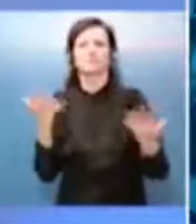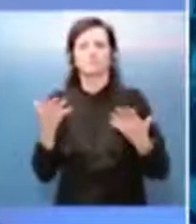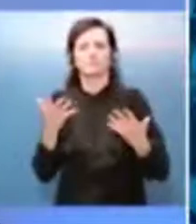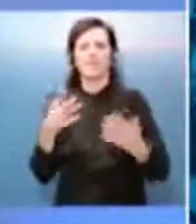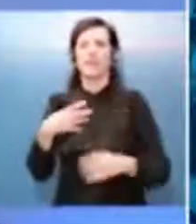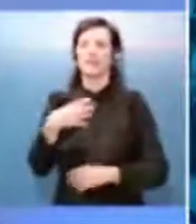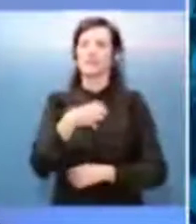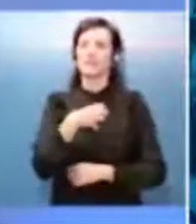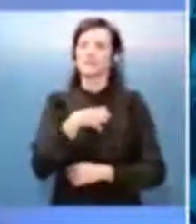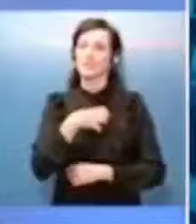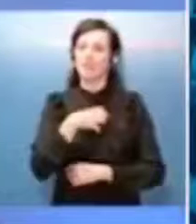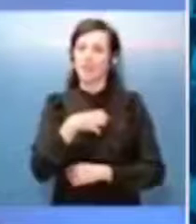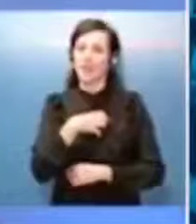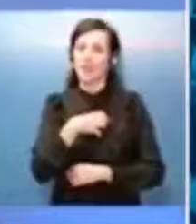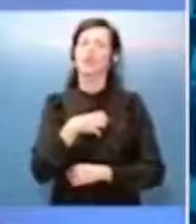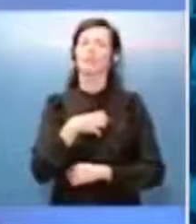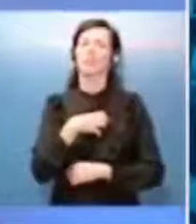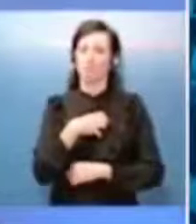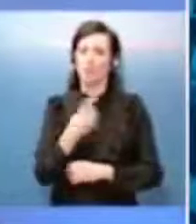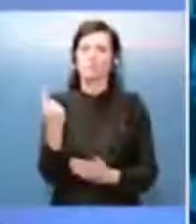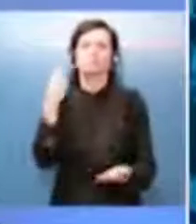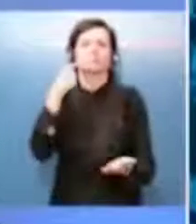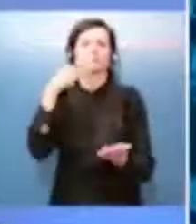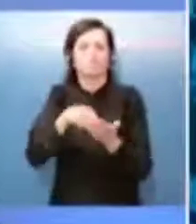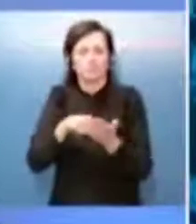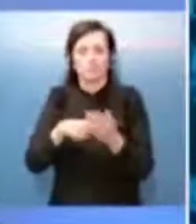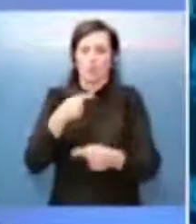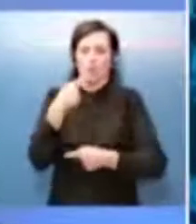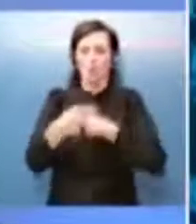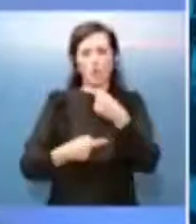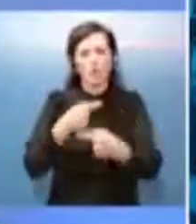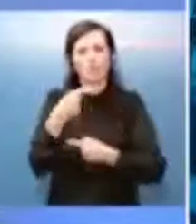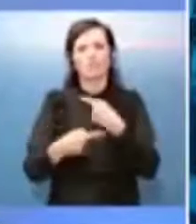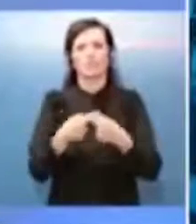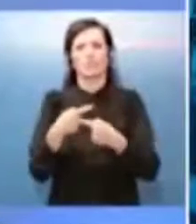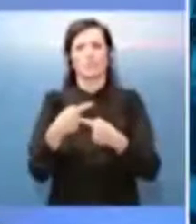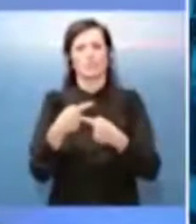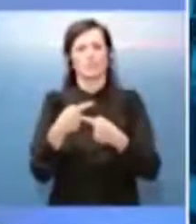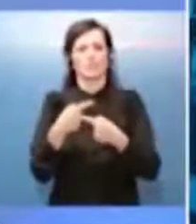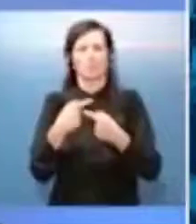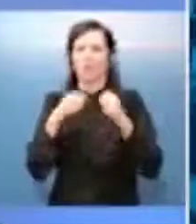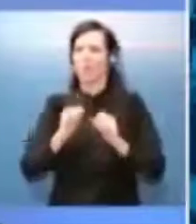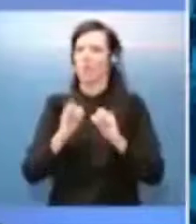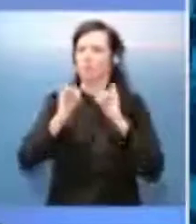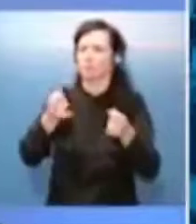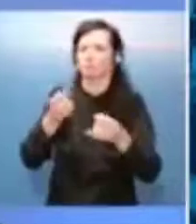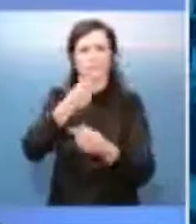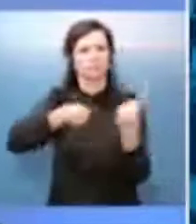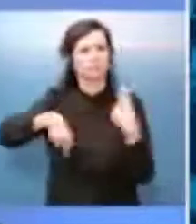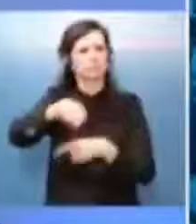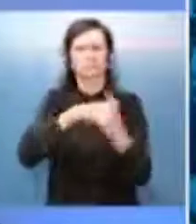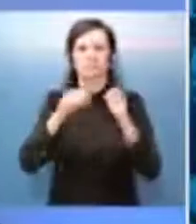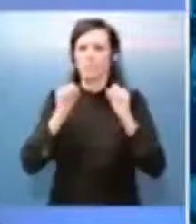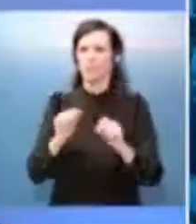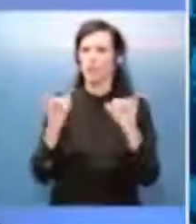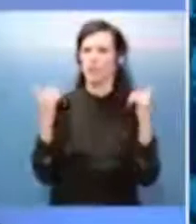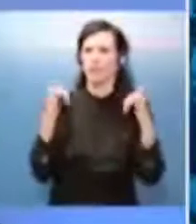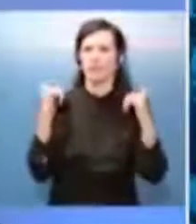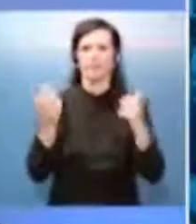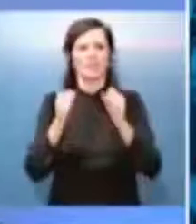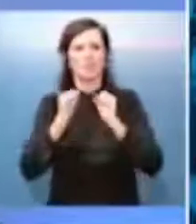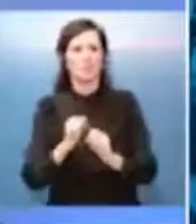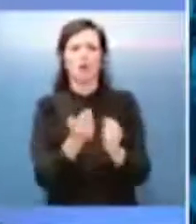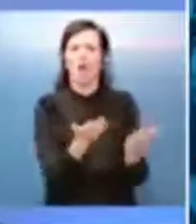farà il possibile per aiutare proprio le imprese e i cittadini che sono penalizzati da questi rincari con un controllo dell'inflazione,